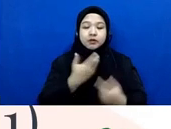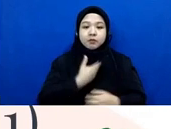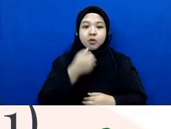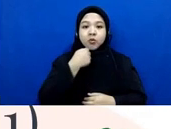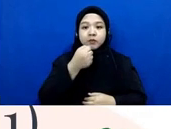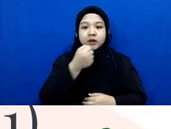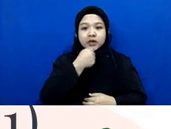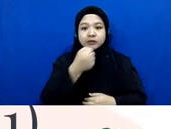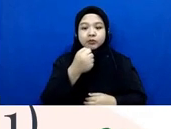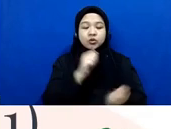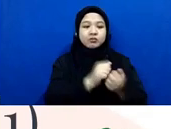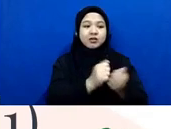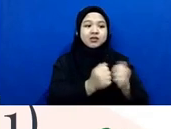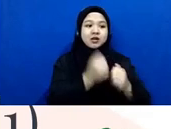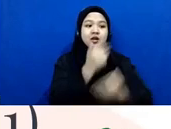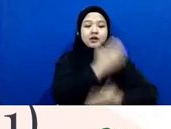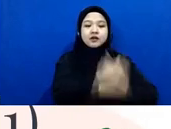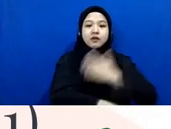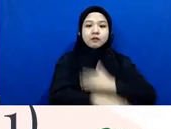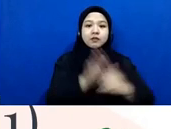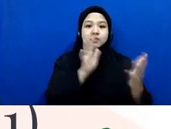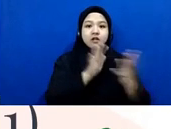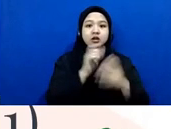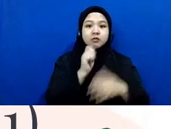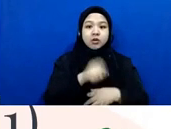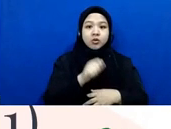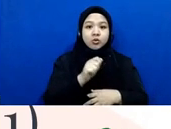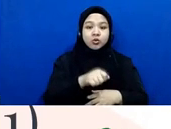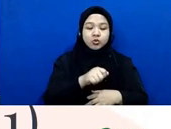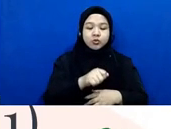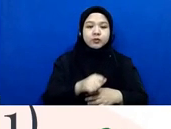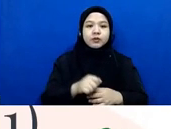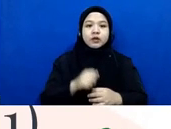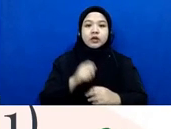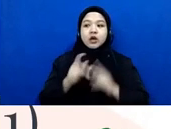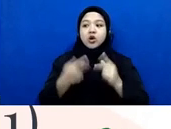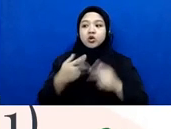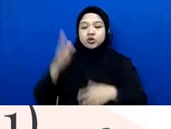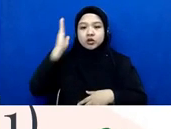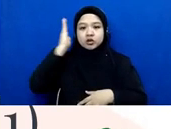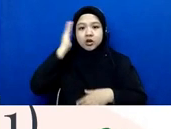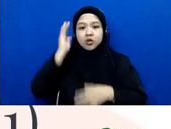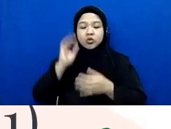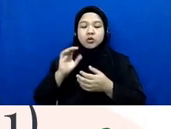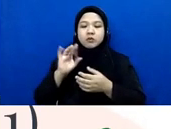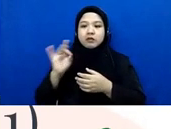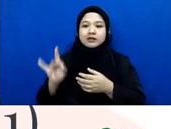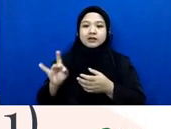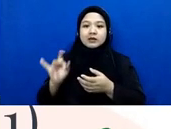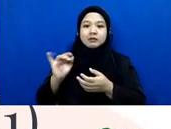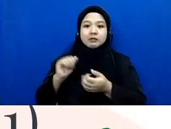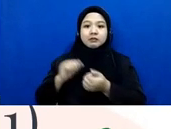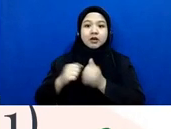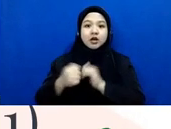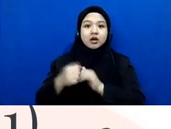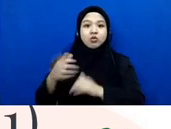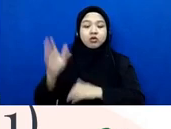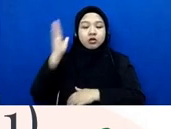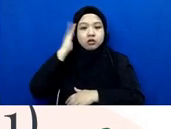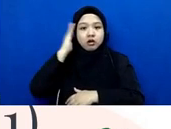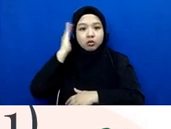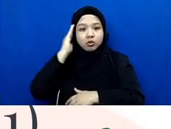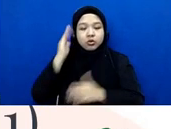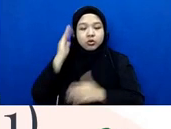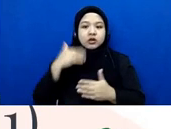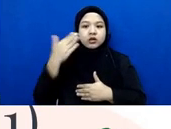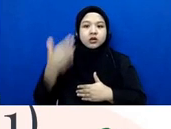perkara difabel yang berada pandangan hukum setelah mengetahui jenis perkaranya itu perlu tahu